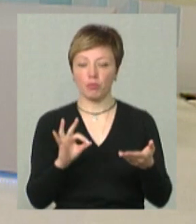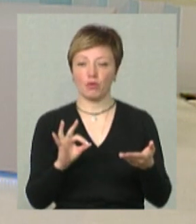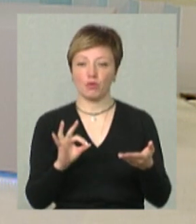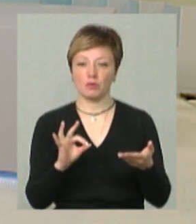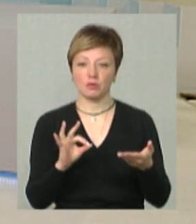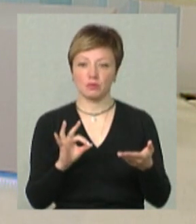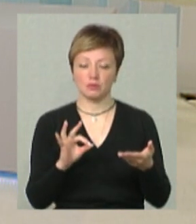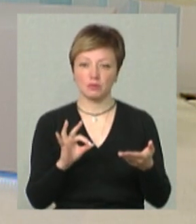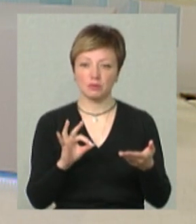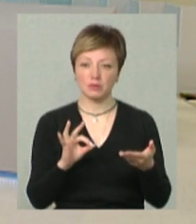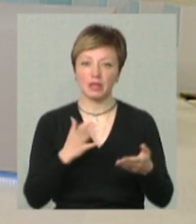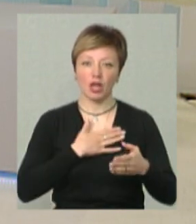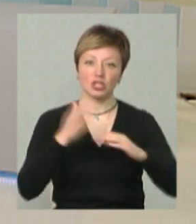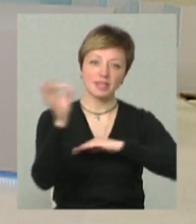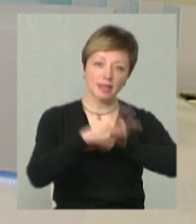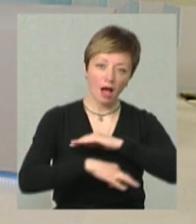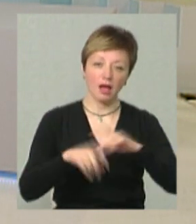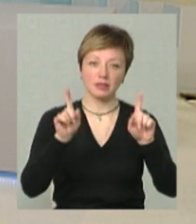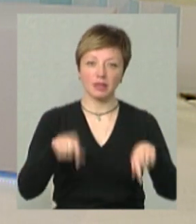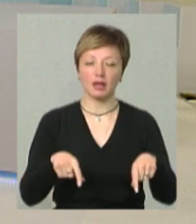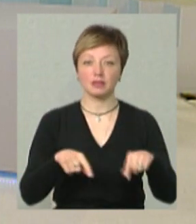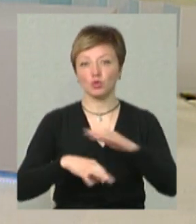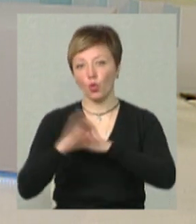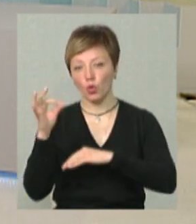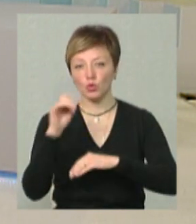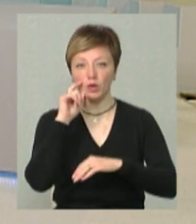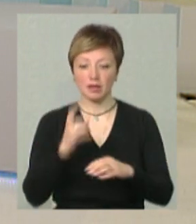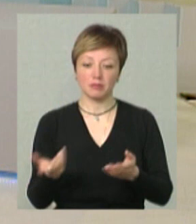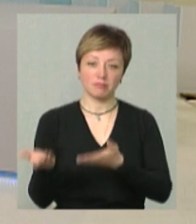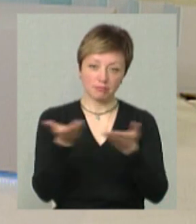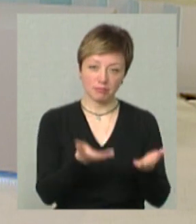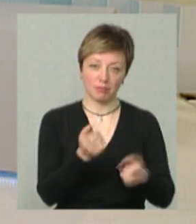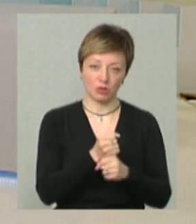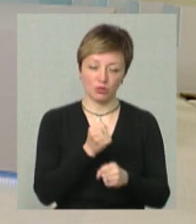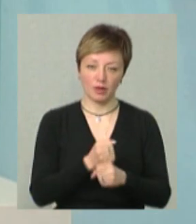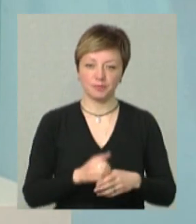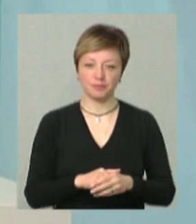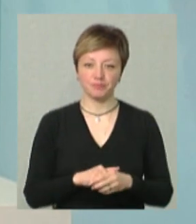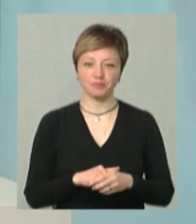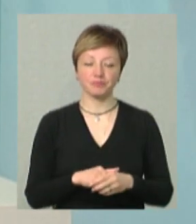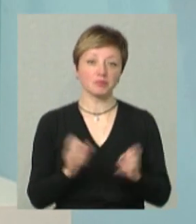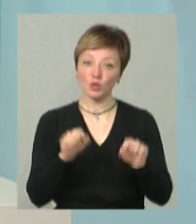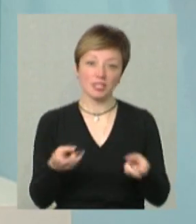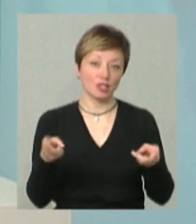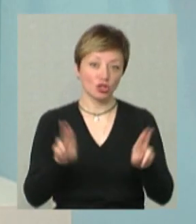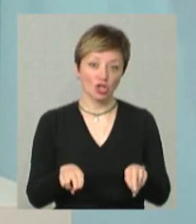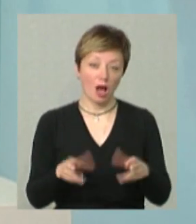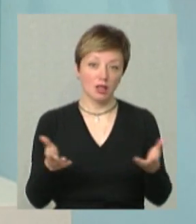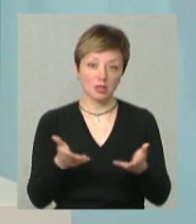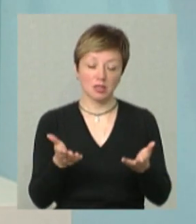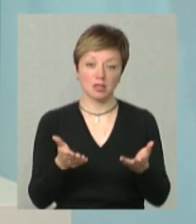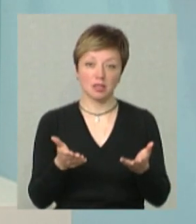як і наші західні, так і Сход України заходили і працювали. Працювали, можливо, залишались, як